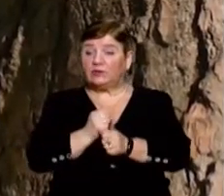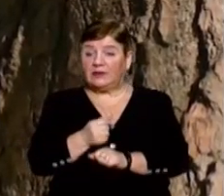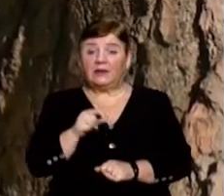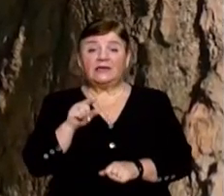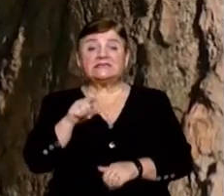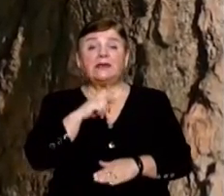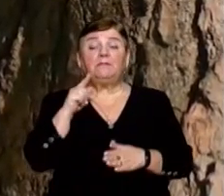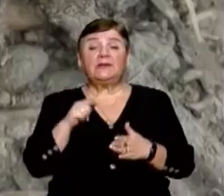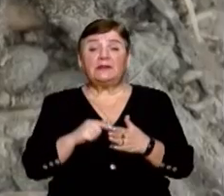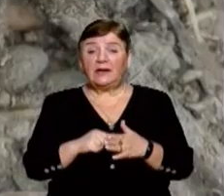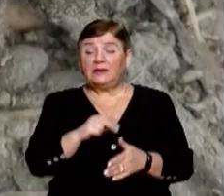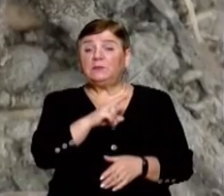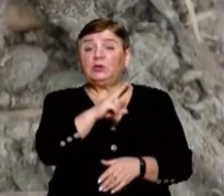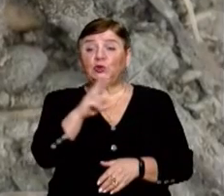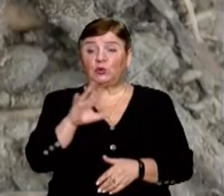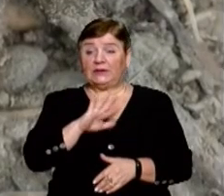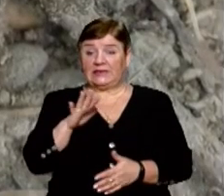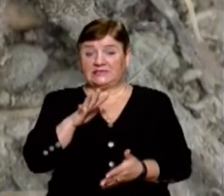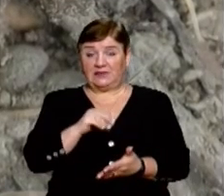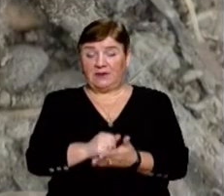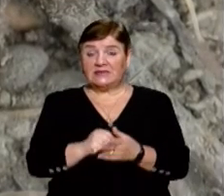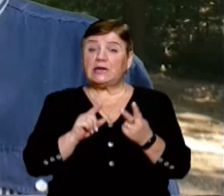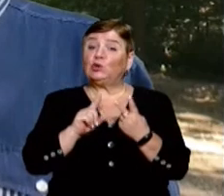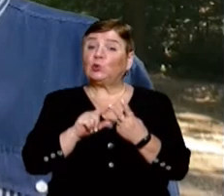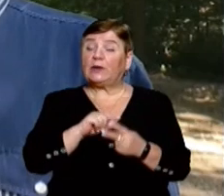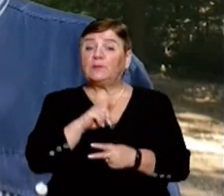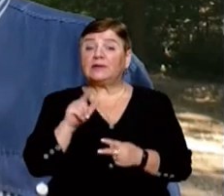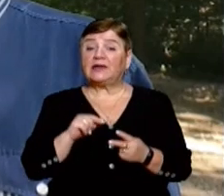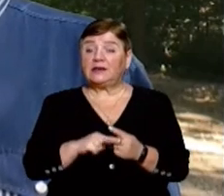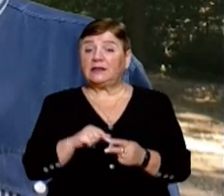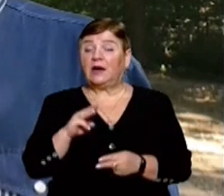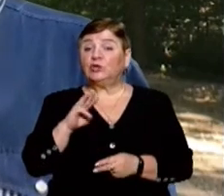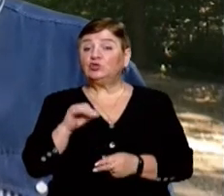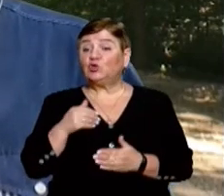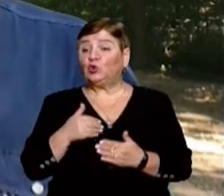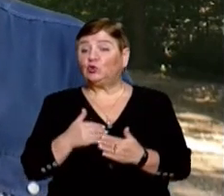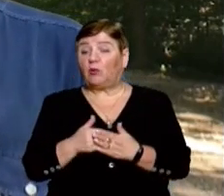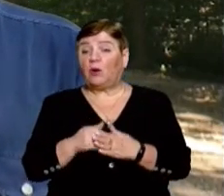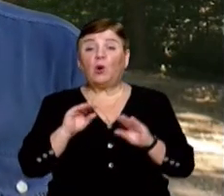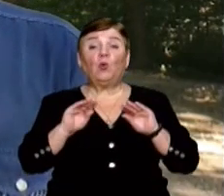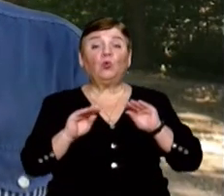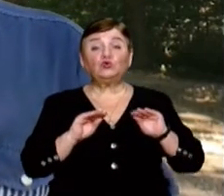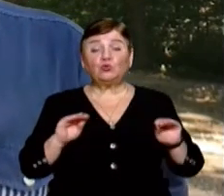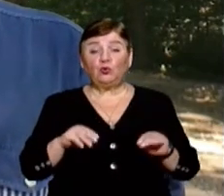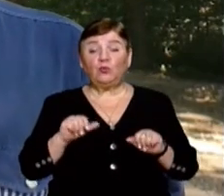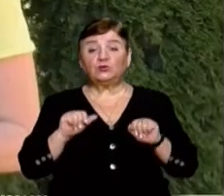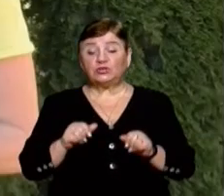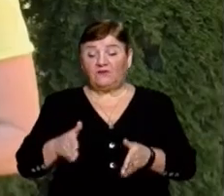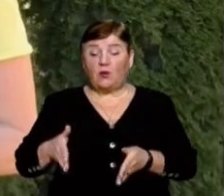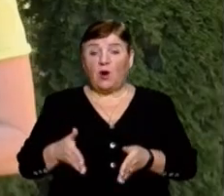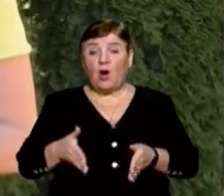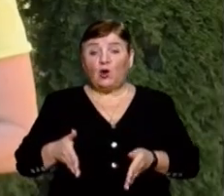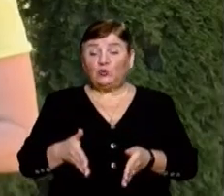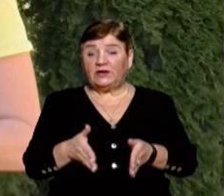цим питанням майже ніхто не займається. Друге питання щодо благоустрою, можливо, доріжок.